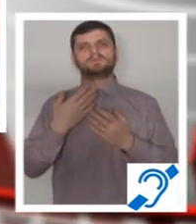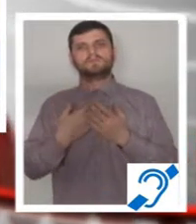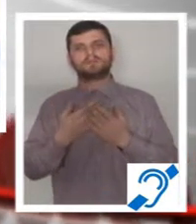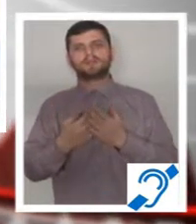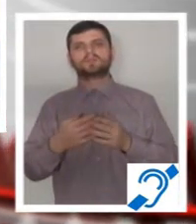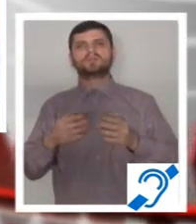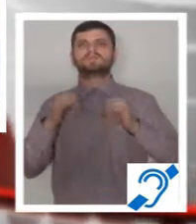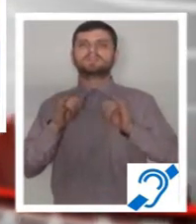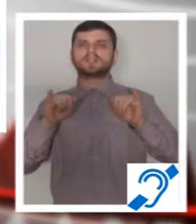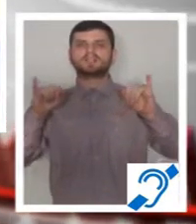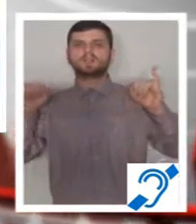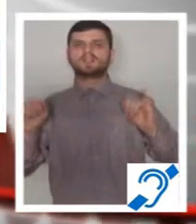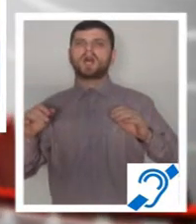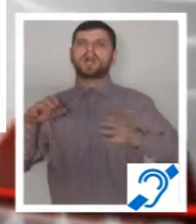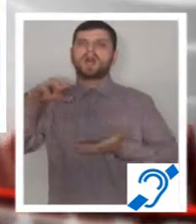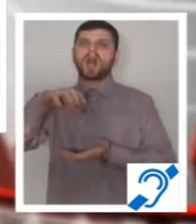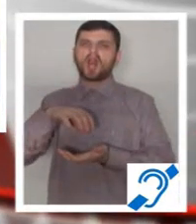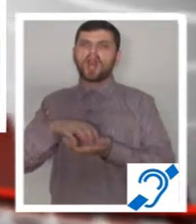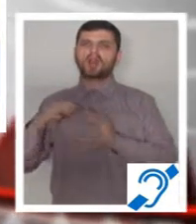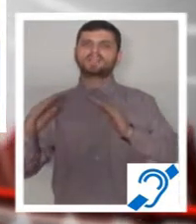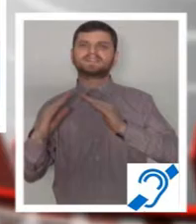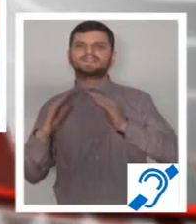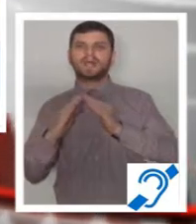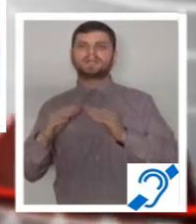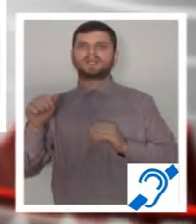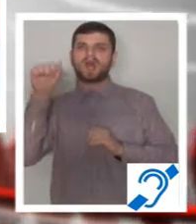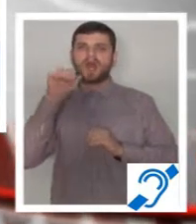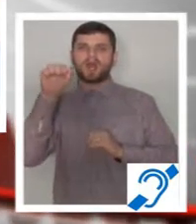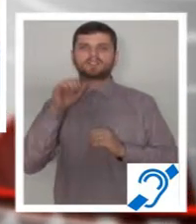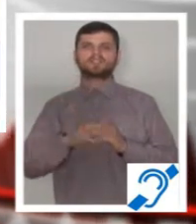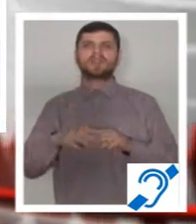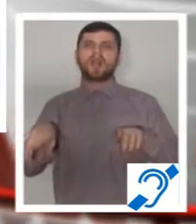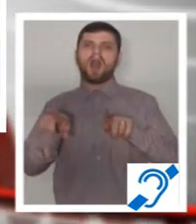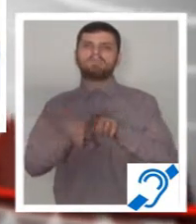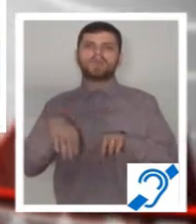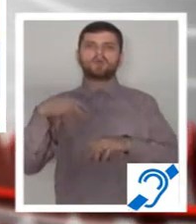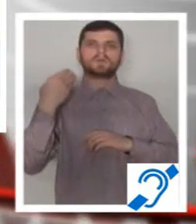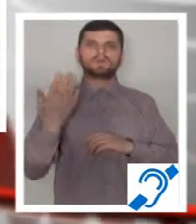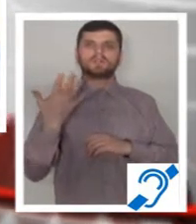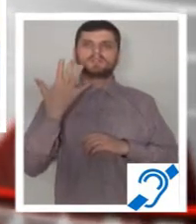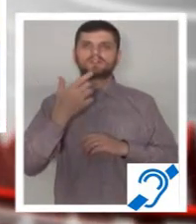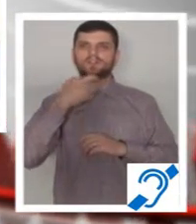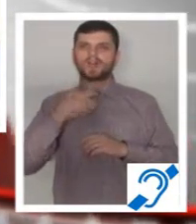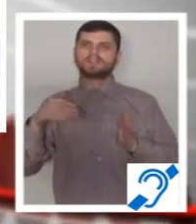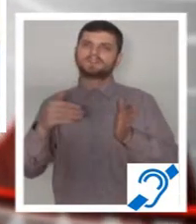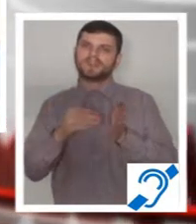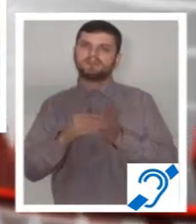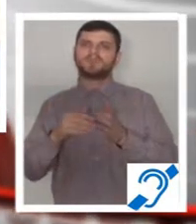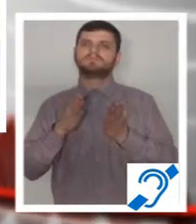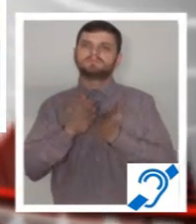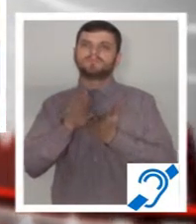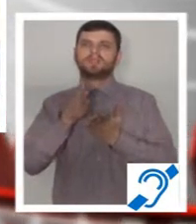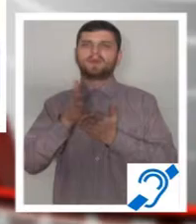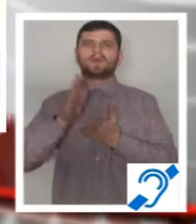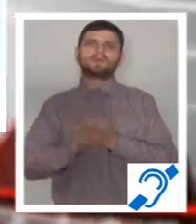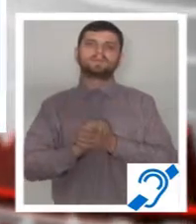promoveze tradițiile zonei iar în următorii 5 ani aceste evenimente trebuie să continue pe cheltuiala administrațiilor locale implicate în